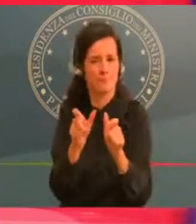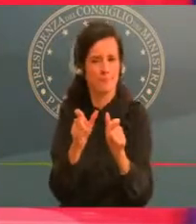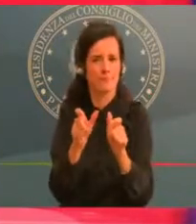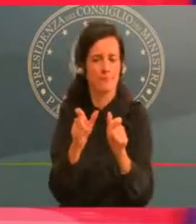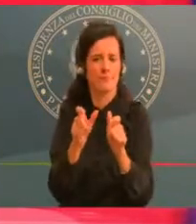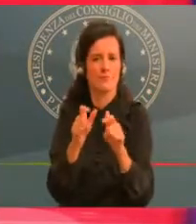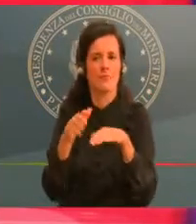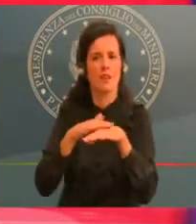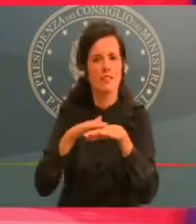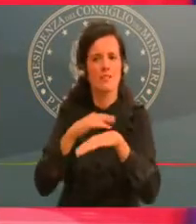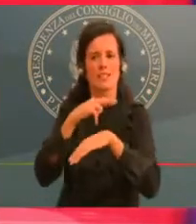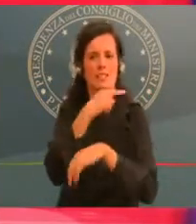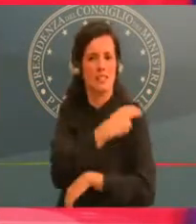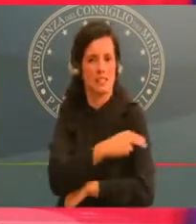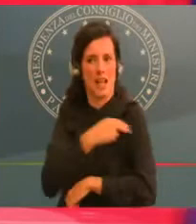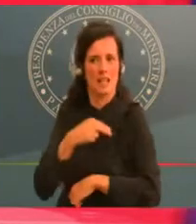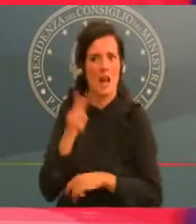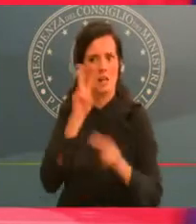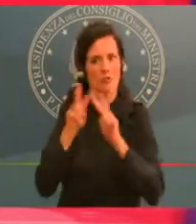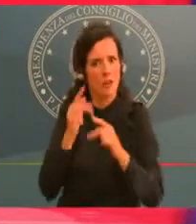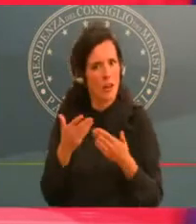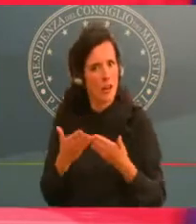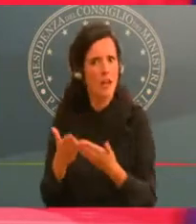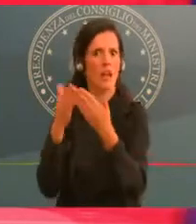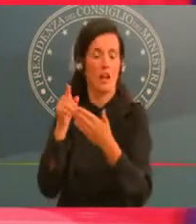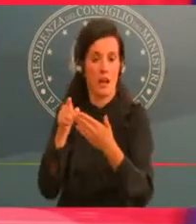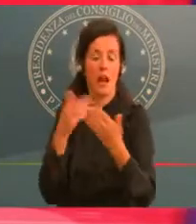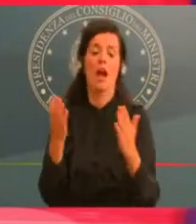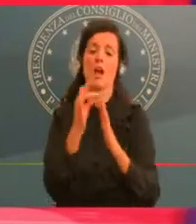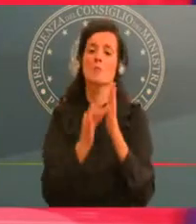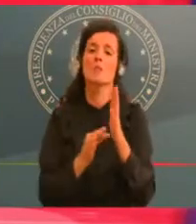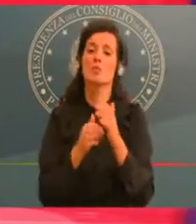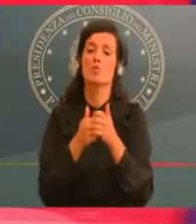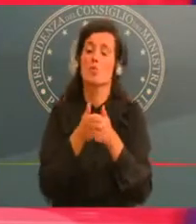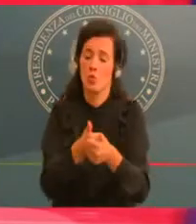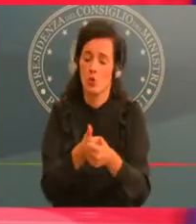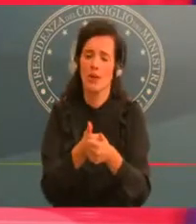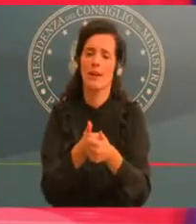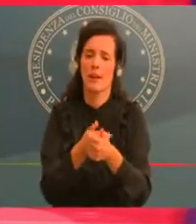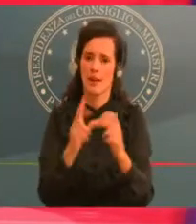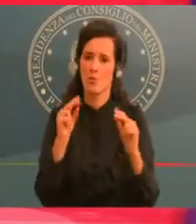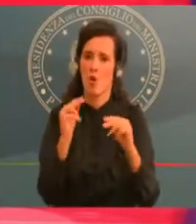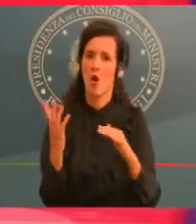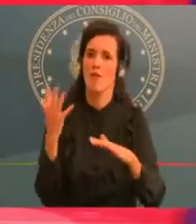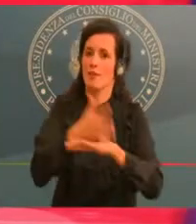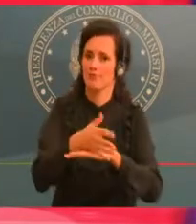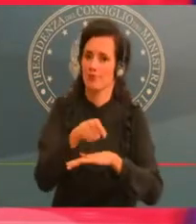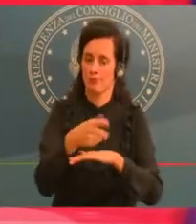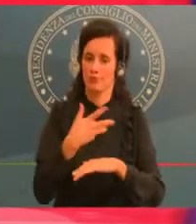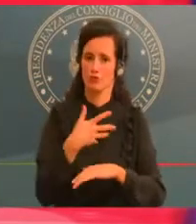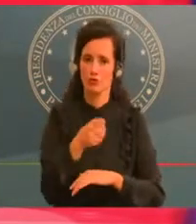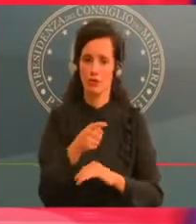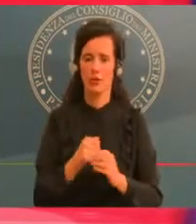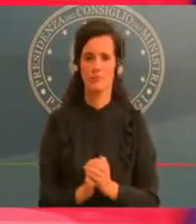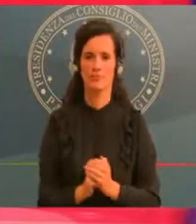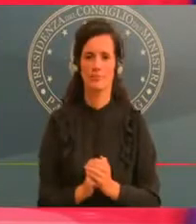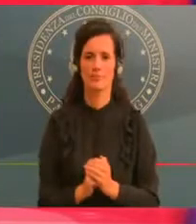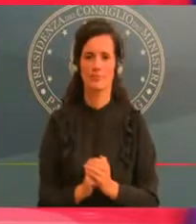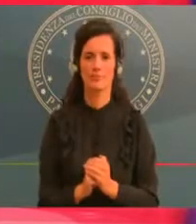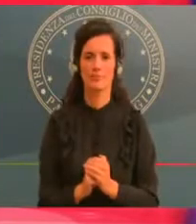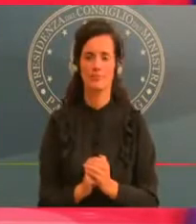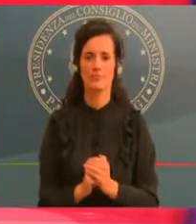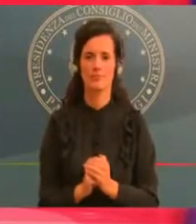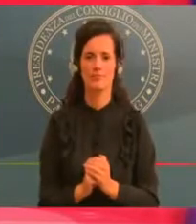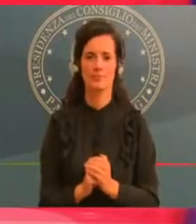introducessimo misure uniche su tutto il territorio nazionale, produrremo un duplice